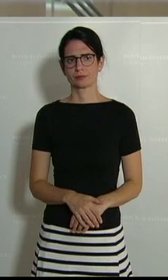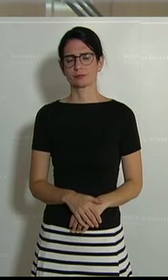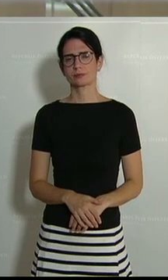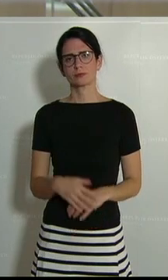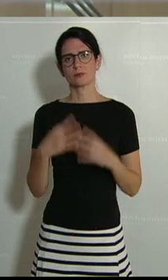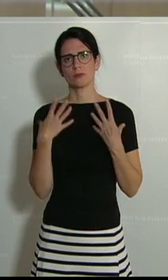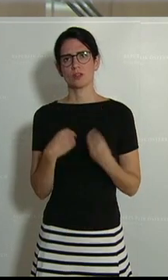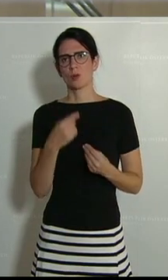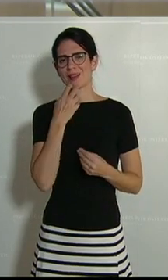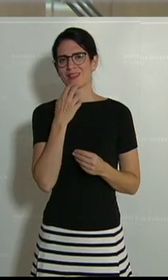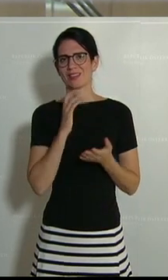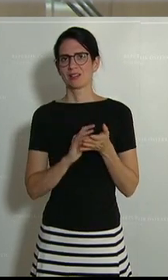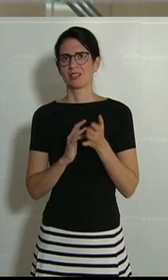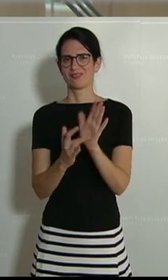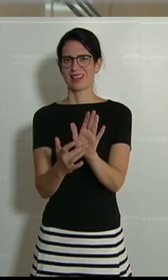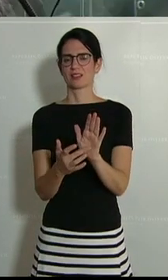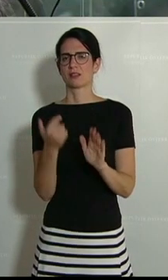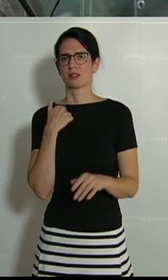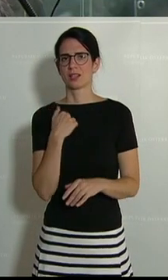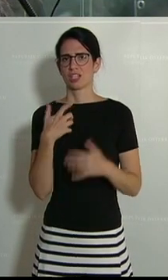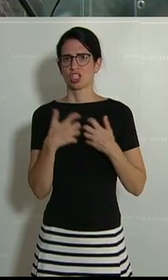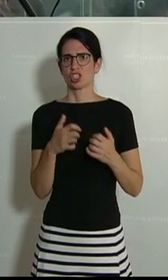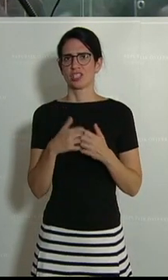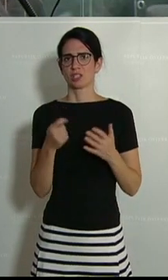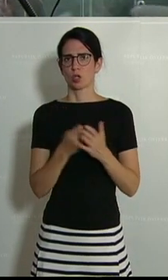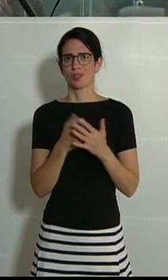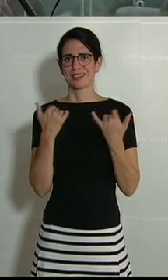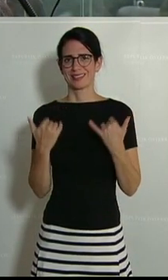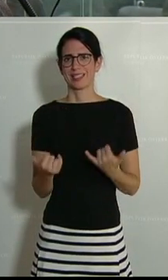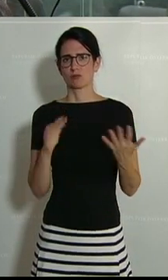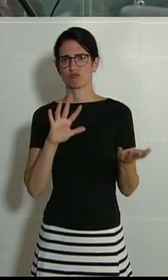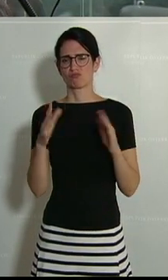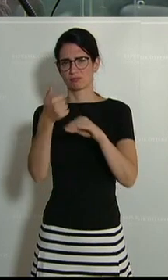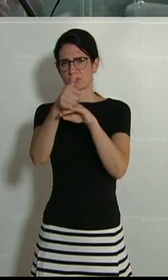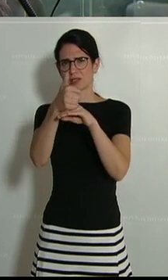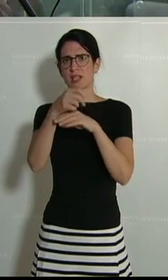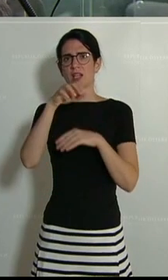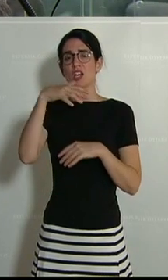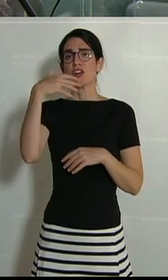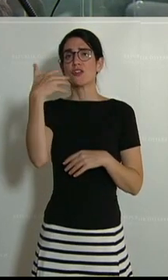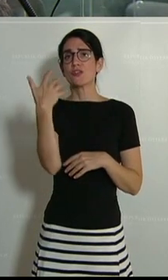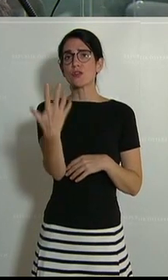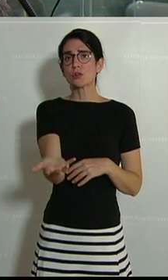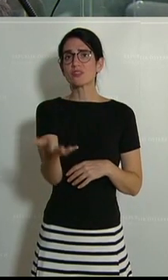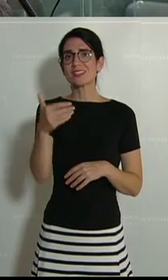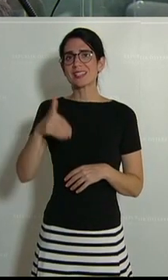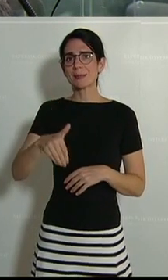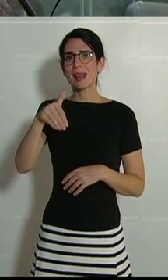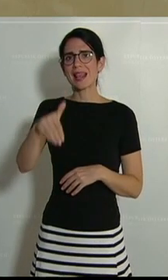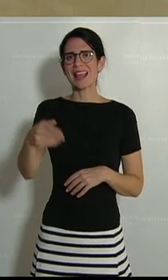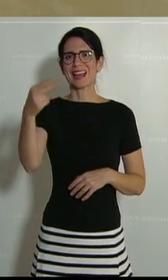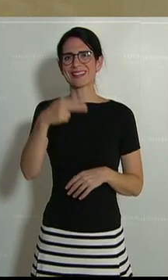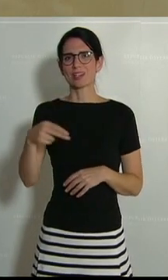hinweisen, die ganze Geschichte bis jetzt kostet uns nach konservativer Schätzung 50 Milliarden Euro.